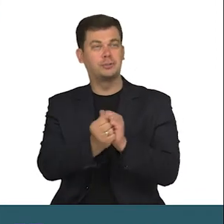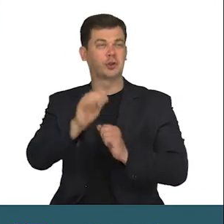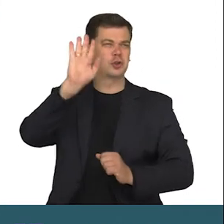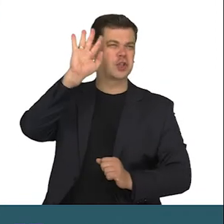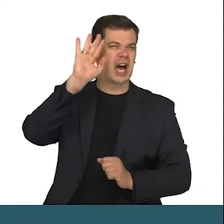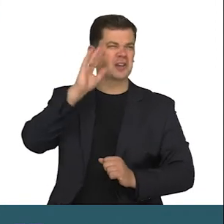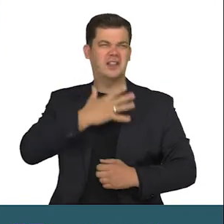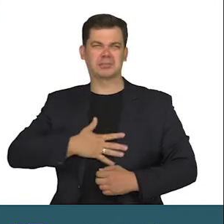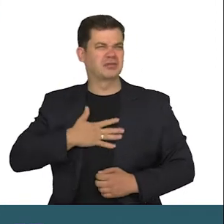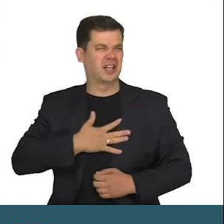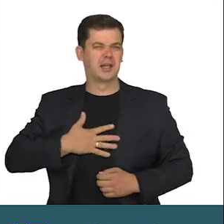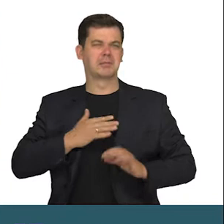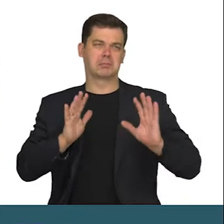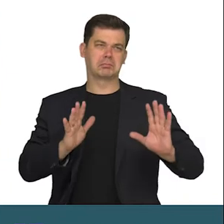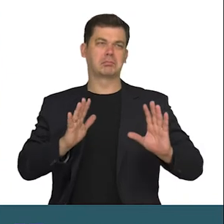Wychodzę.